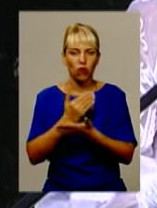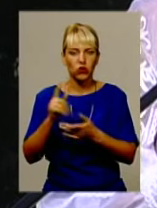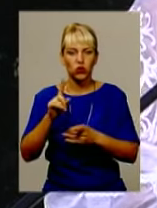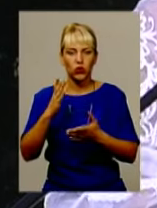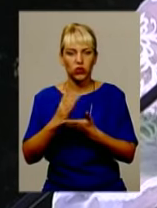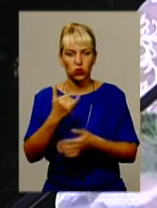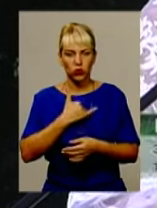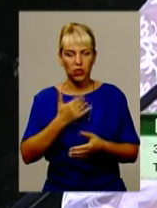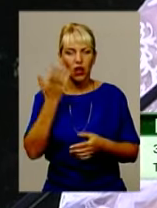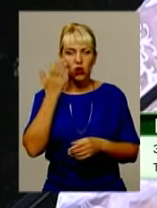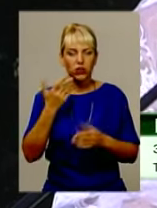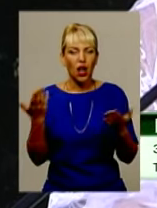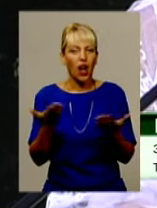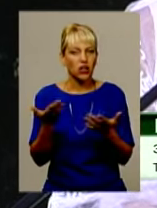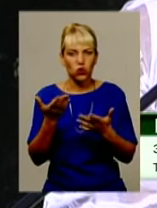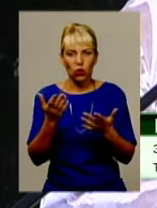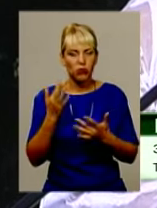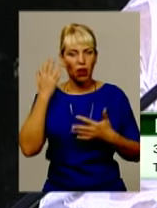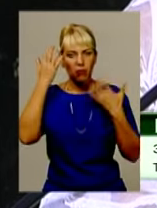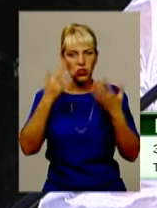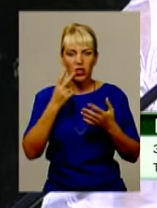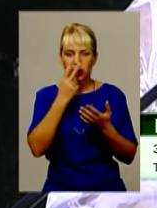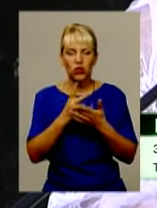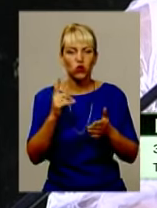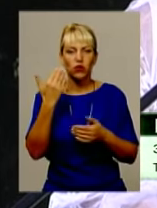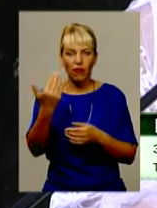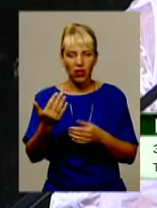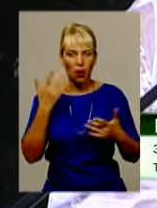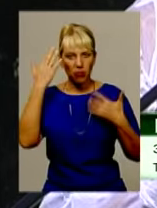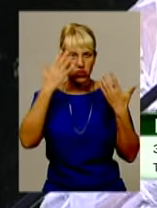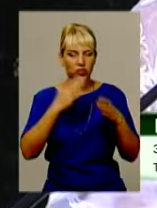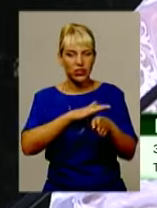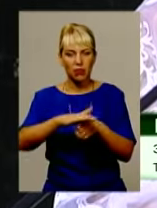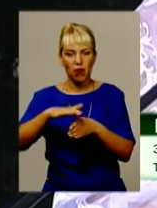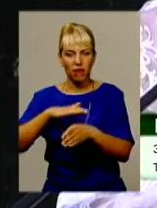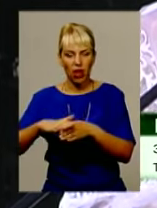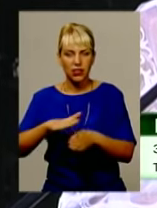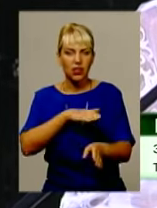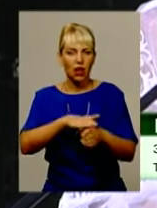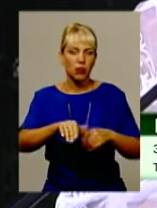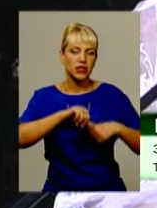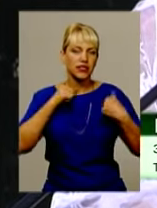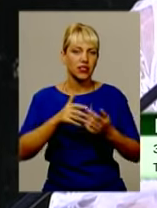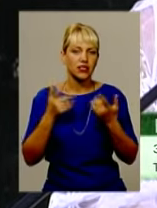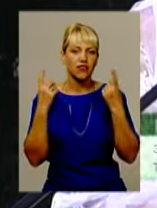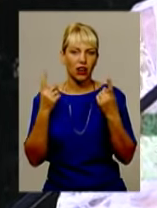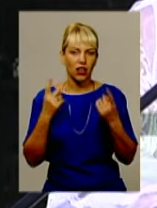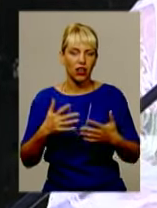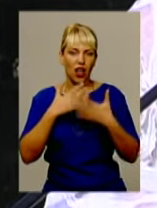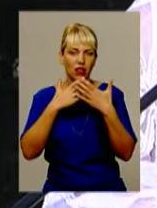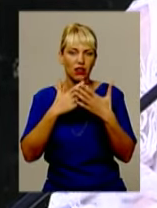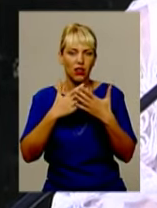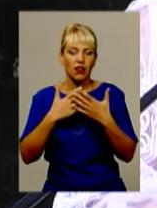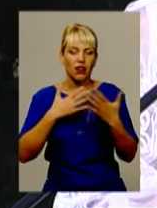Коли о чому-то мечтаєш і бачиш, що твої мечти збуваються, наполняється серце великою радістю. Я